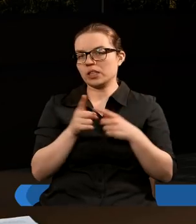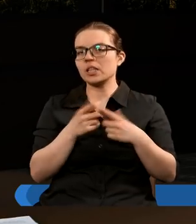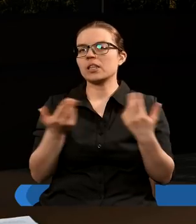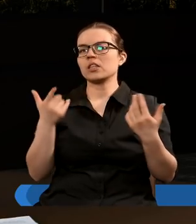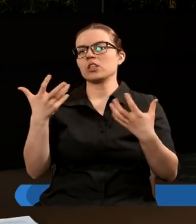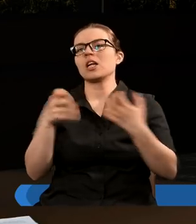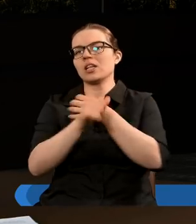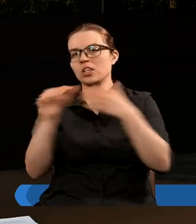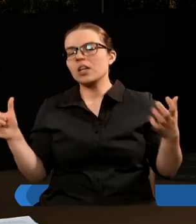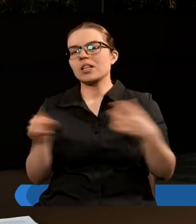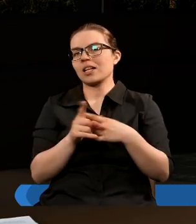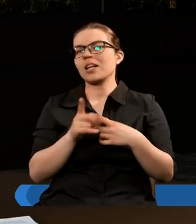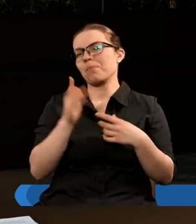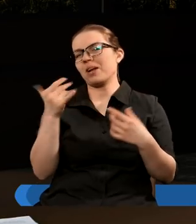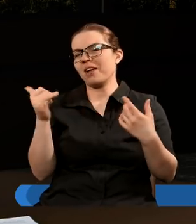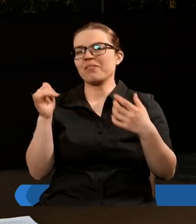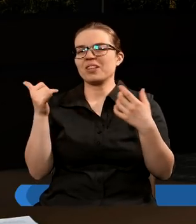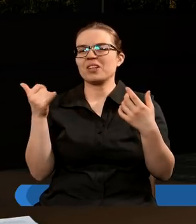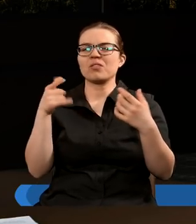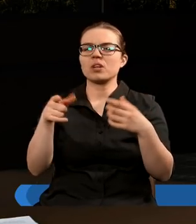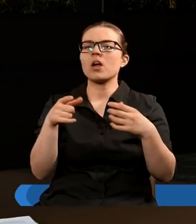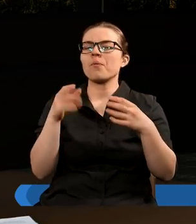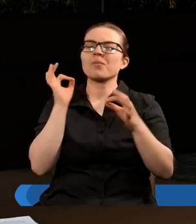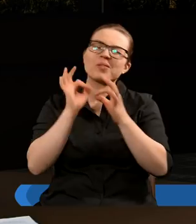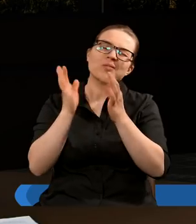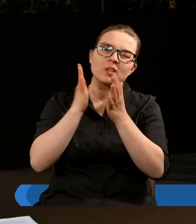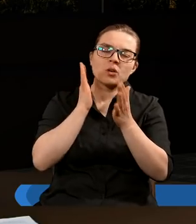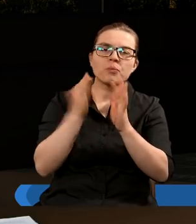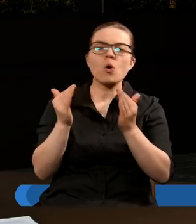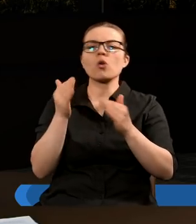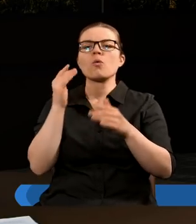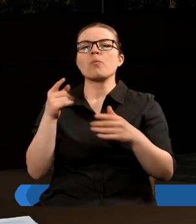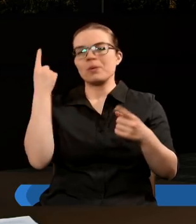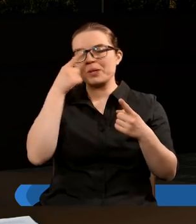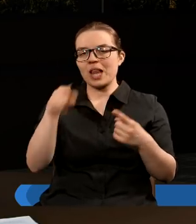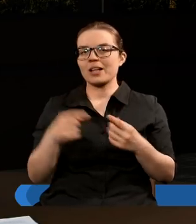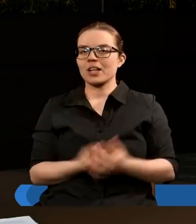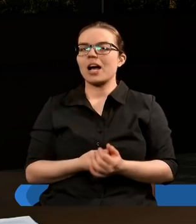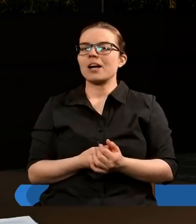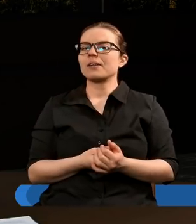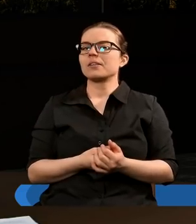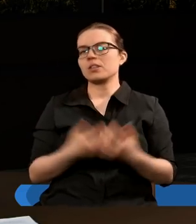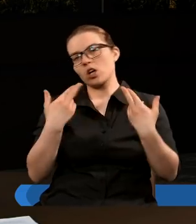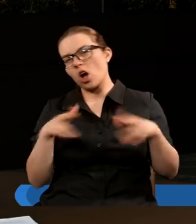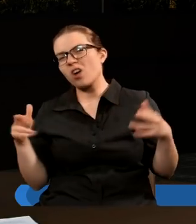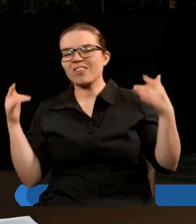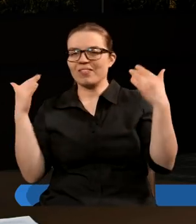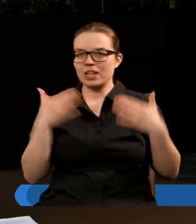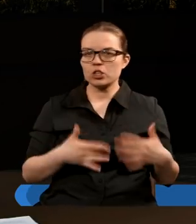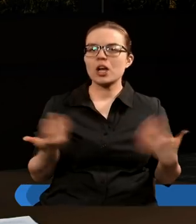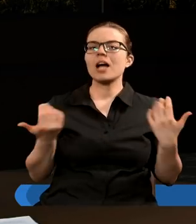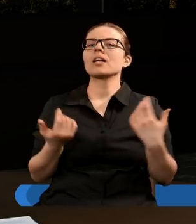666, więc można w łatwy sposób pośmieszyć tego rodzaju wyliczenia,